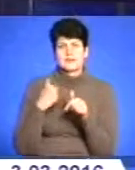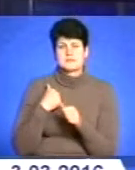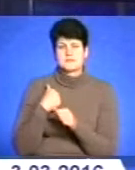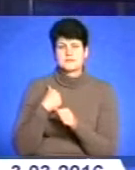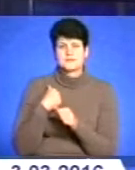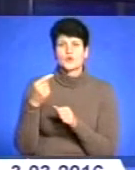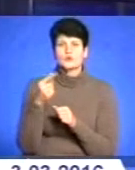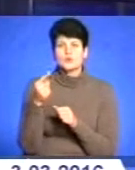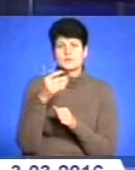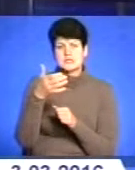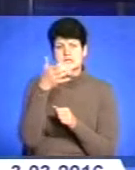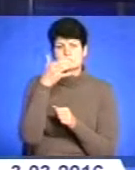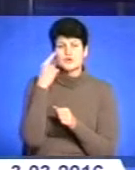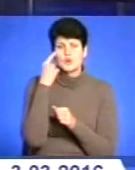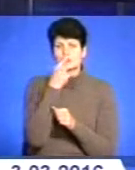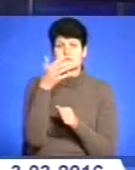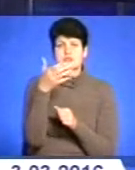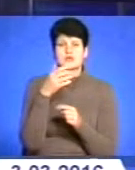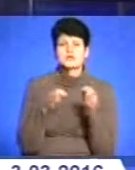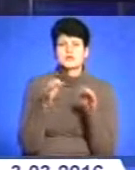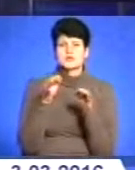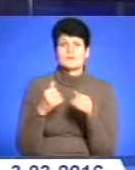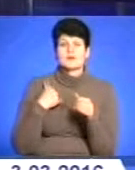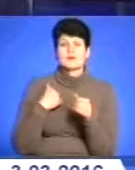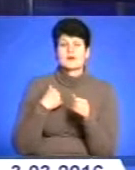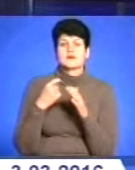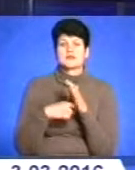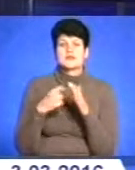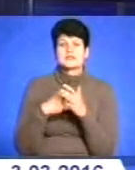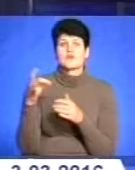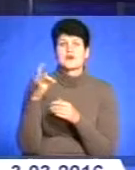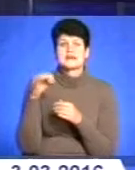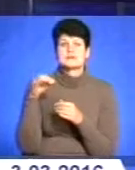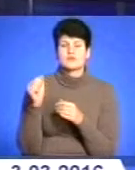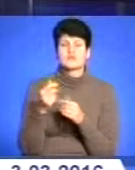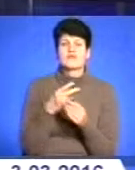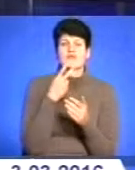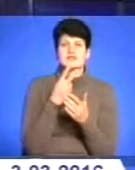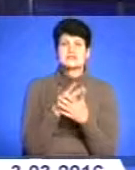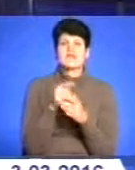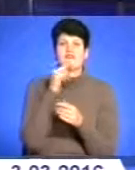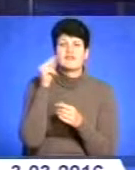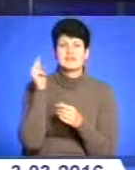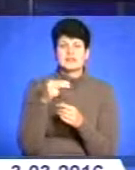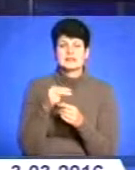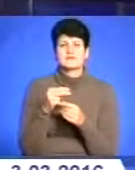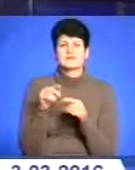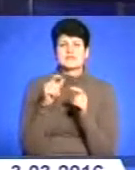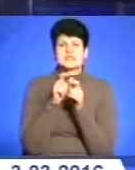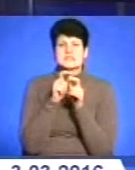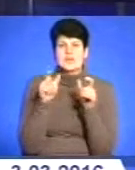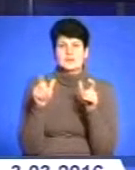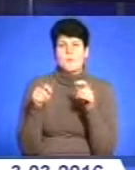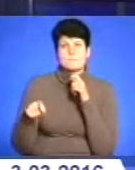У Тернополі заочно засуджена бойовика так званої Донецької республіки. Суд визнав винним жителя Тернопільської області в публічних закликах до